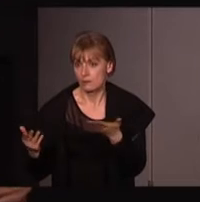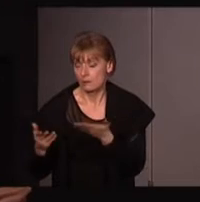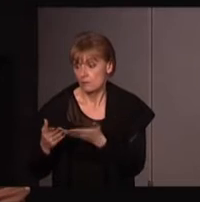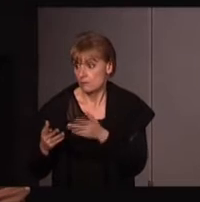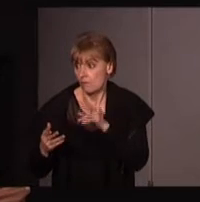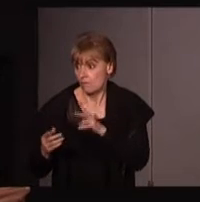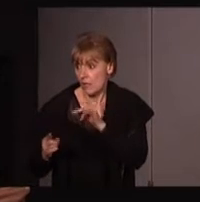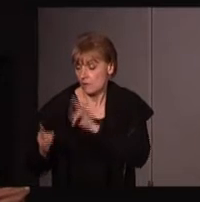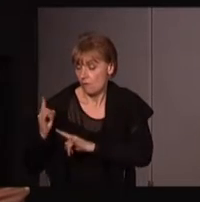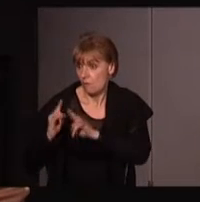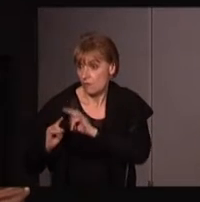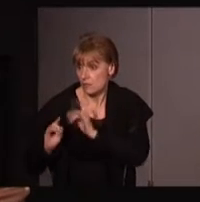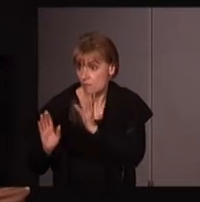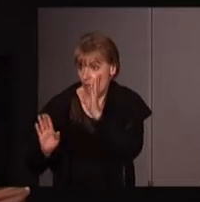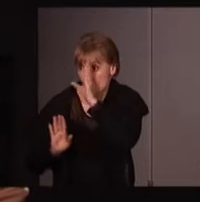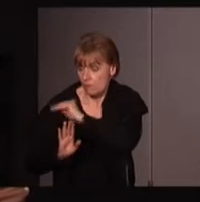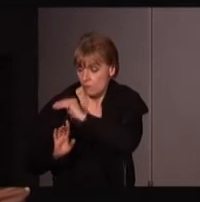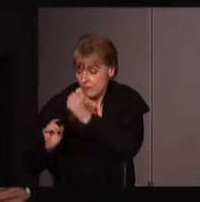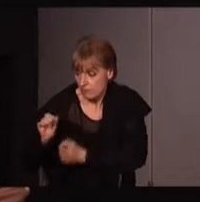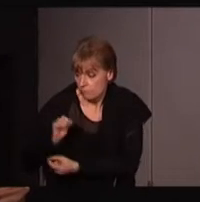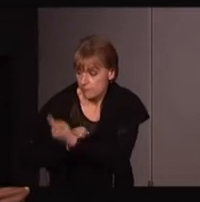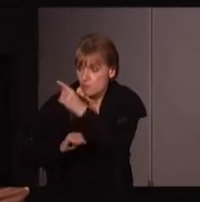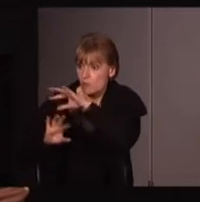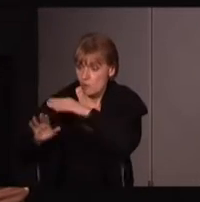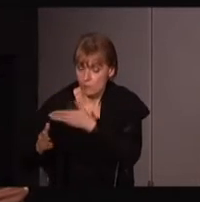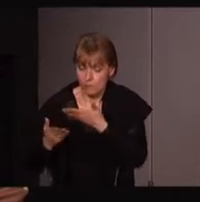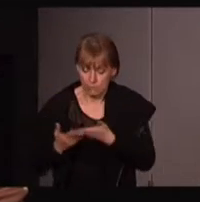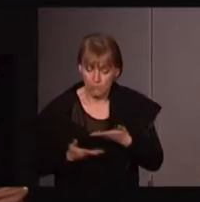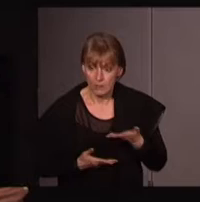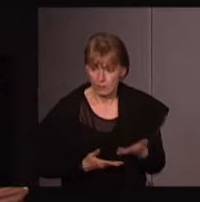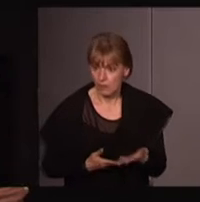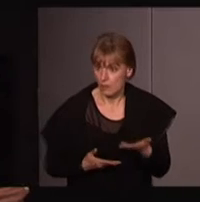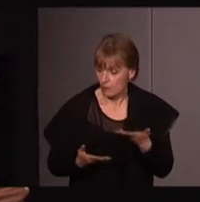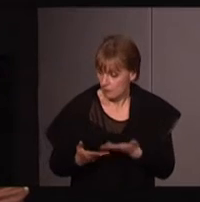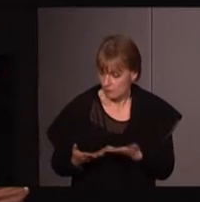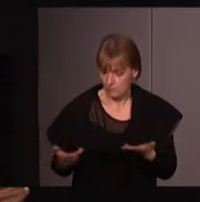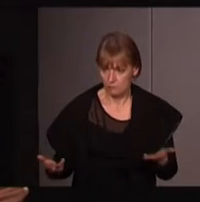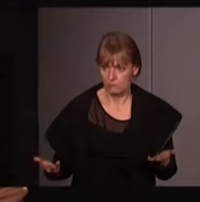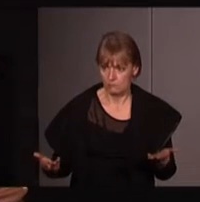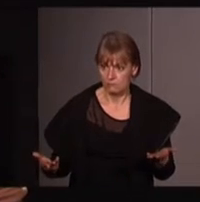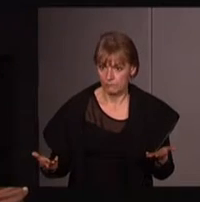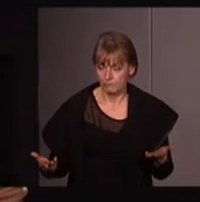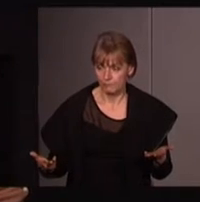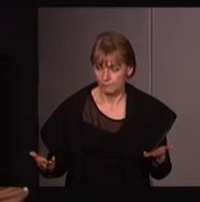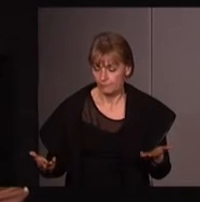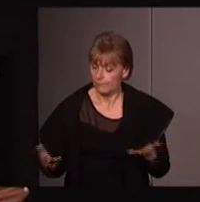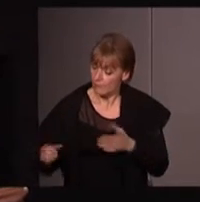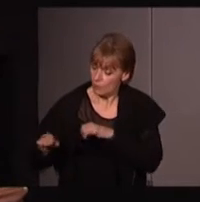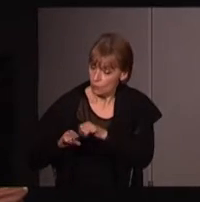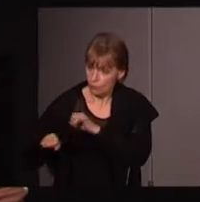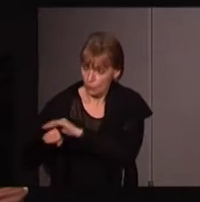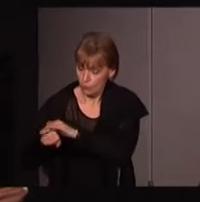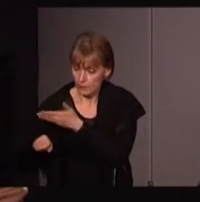oubliée de l'émergence de cet écoféministe, comment expliquer, finalement, un tel écart entre ce mouvement